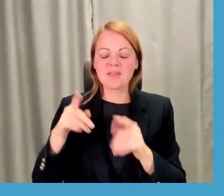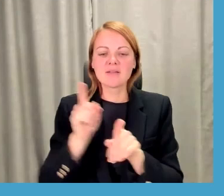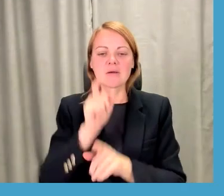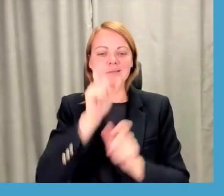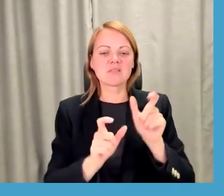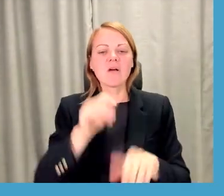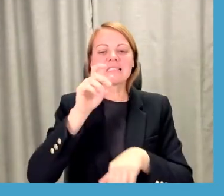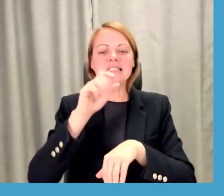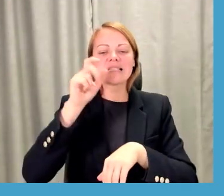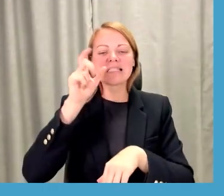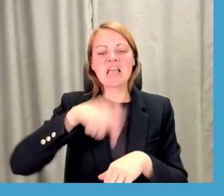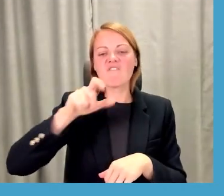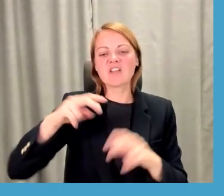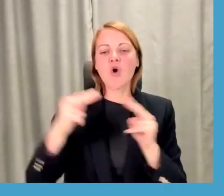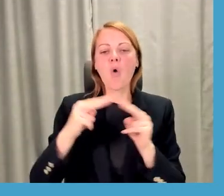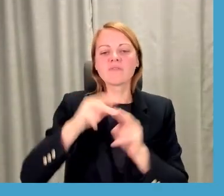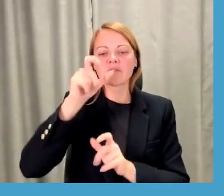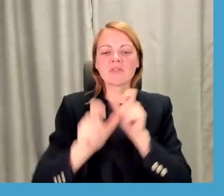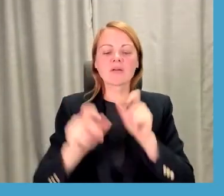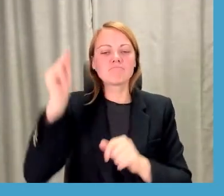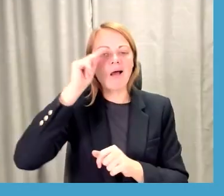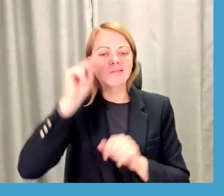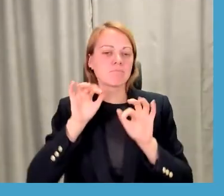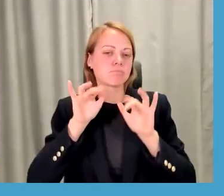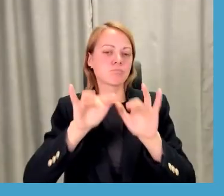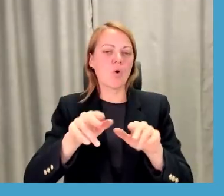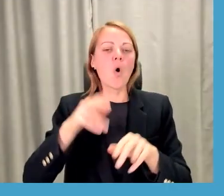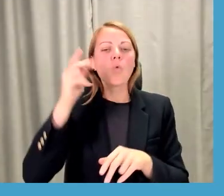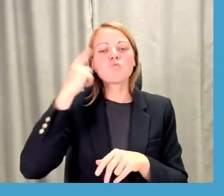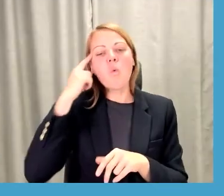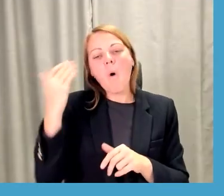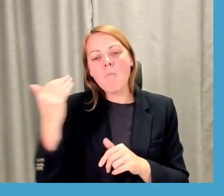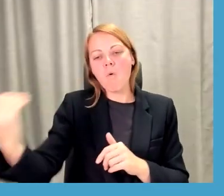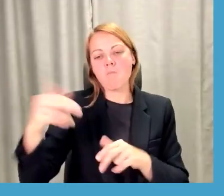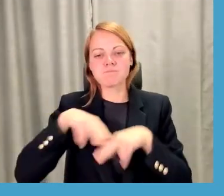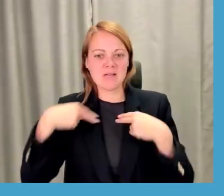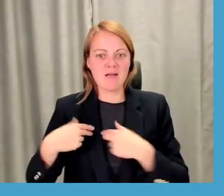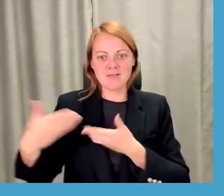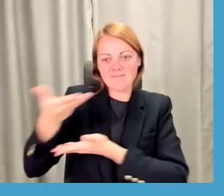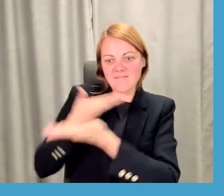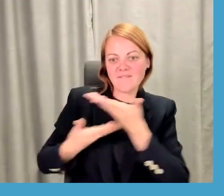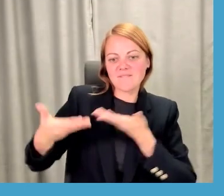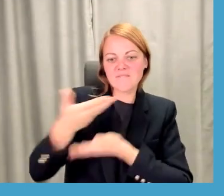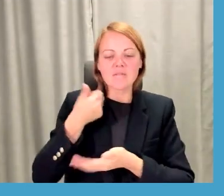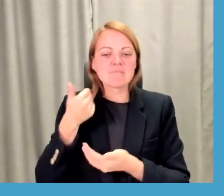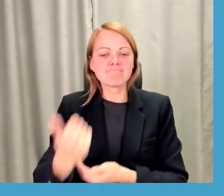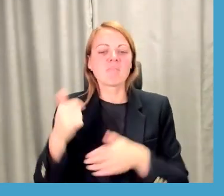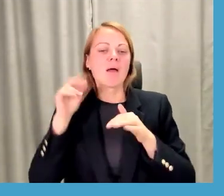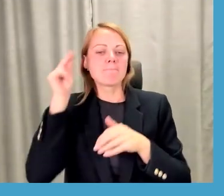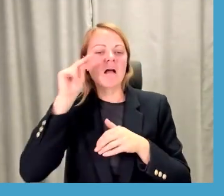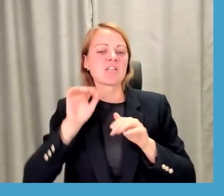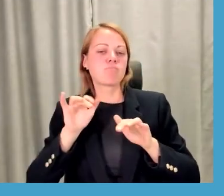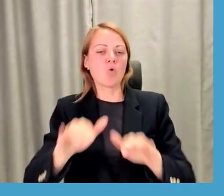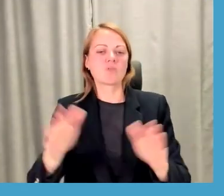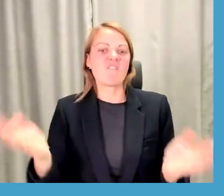bet cilvēciskais kontakts arī mācību procesu gaitā un doma biedru jaunu draugi tas ļoti patiesībā šo mācību procesu